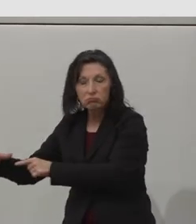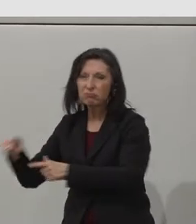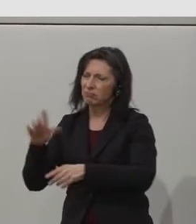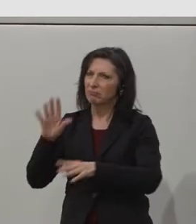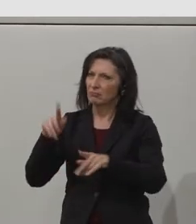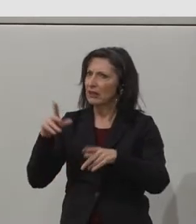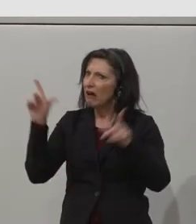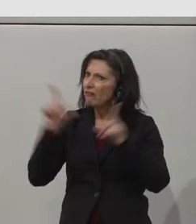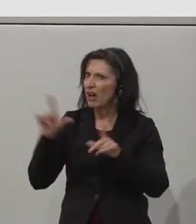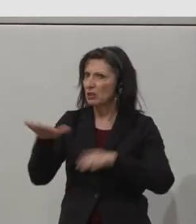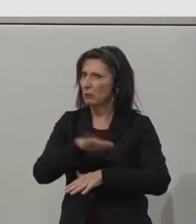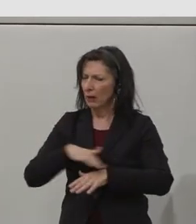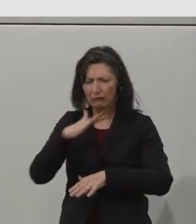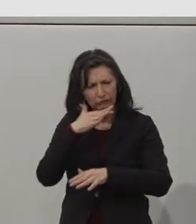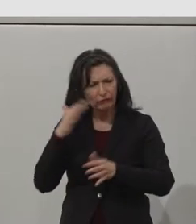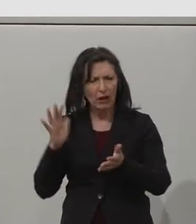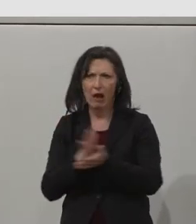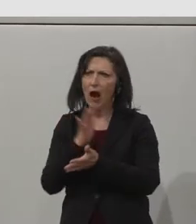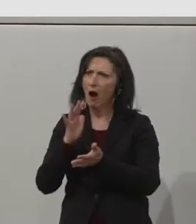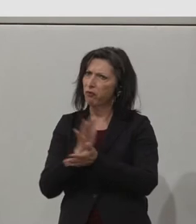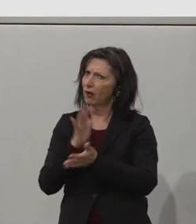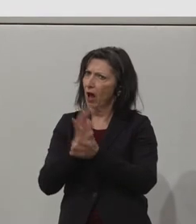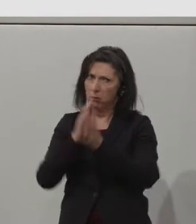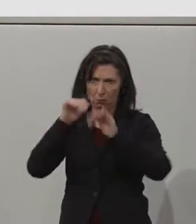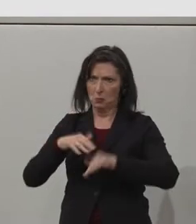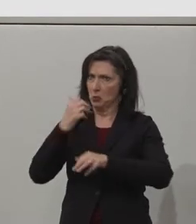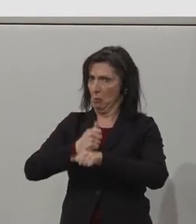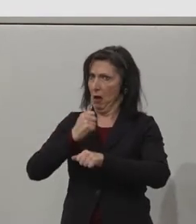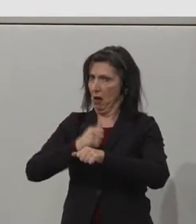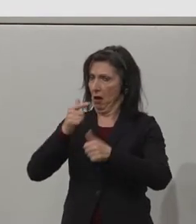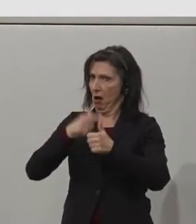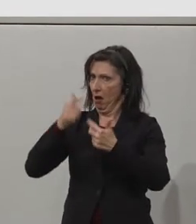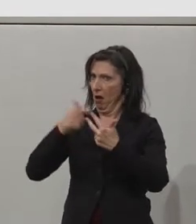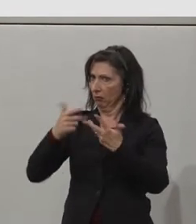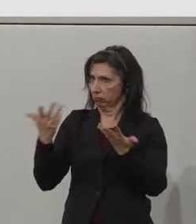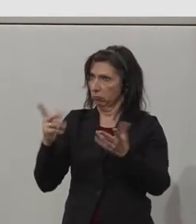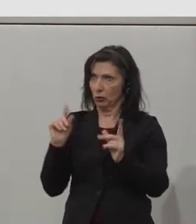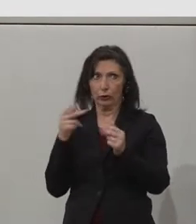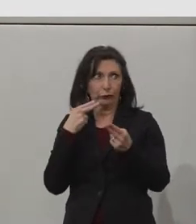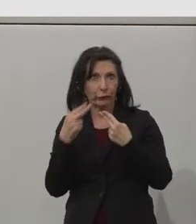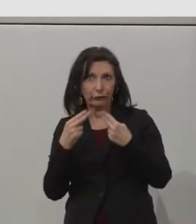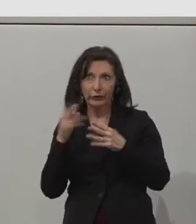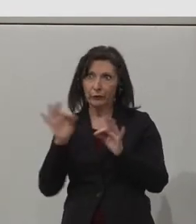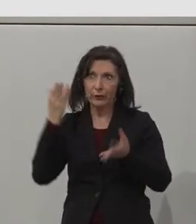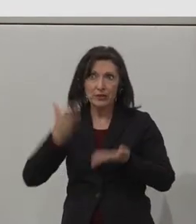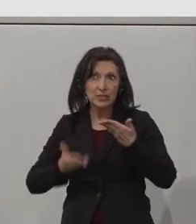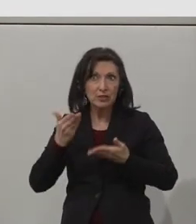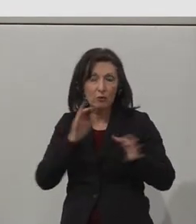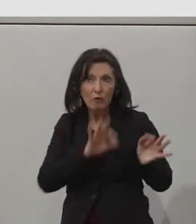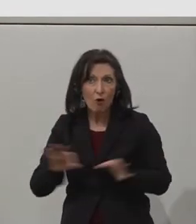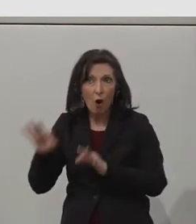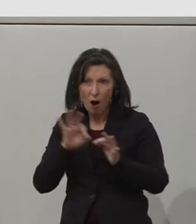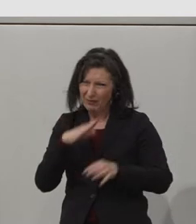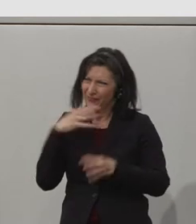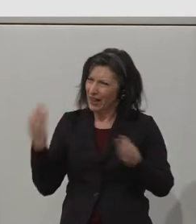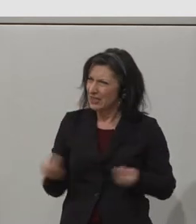any type of meeting or event or conference. And our graduates are fantastic at, you know, helping out